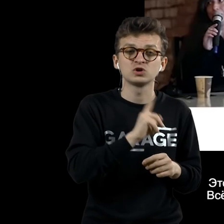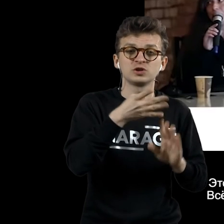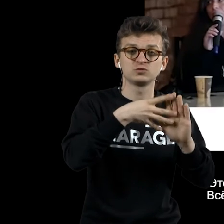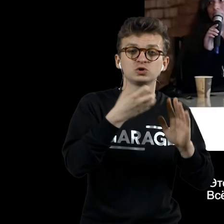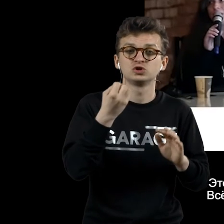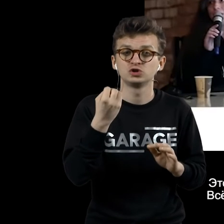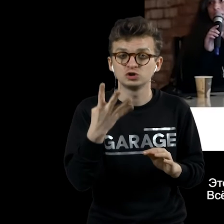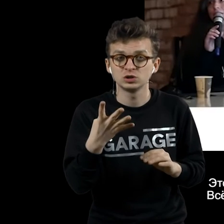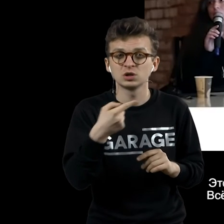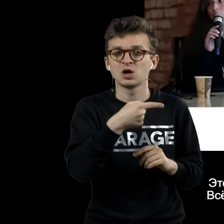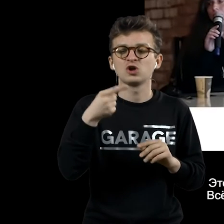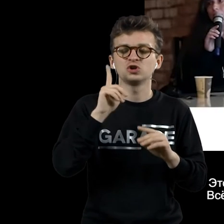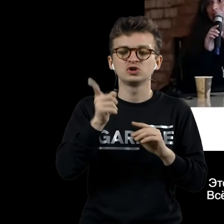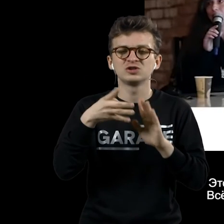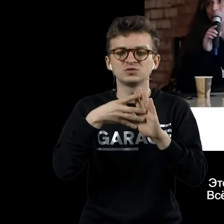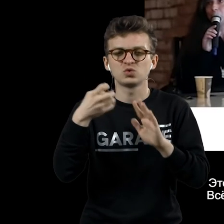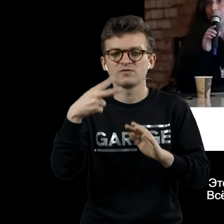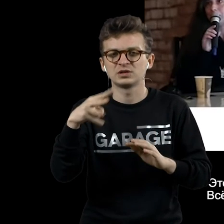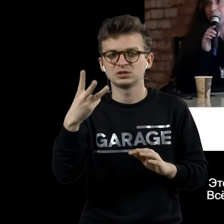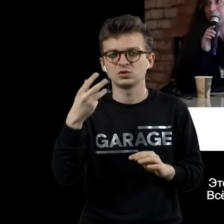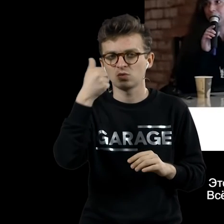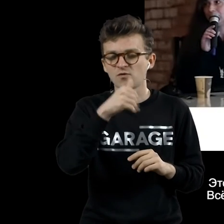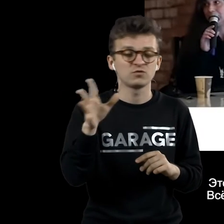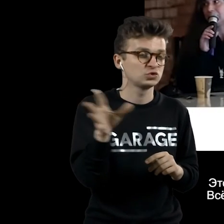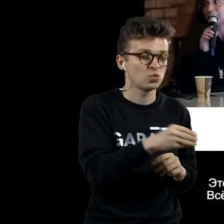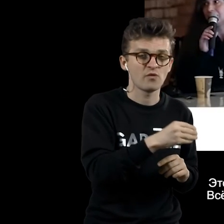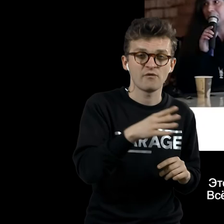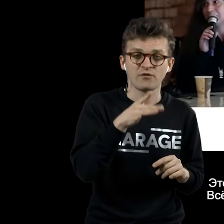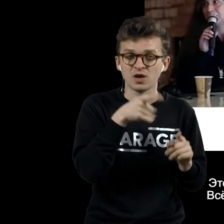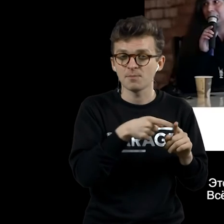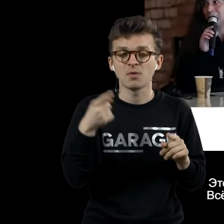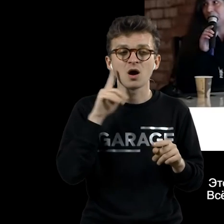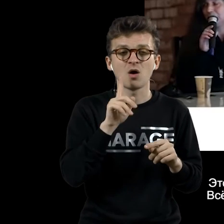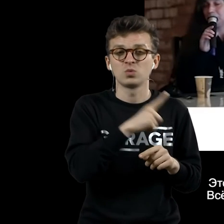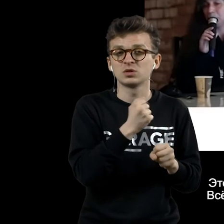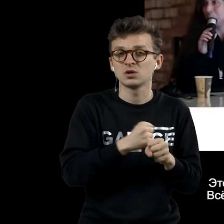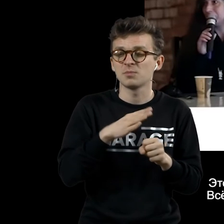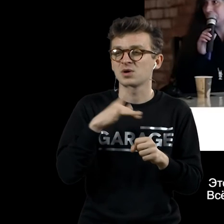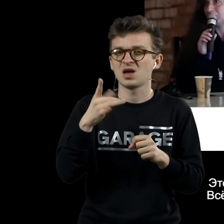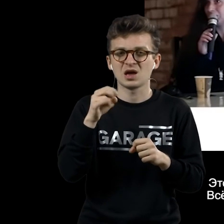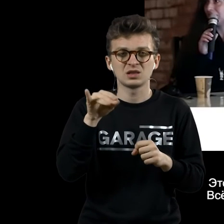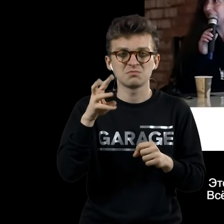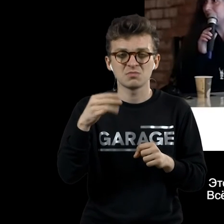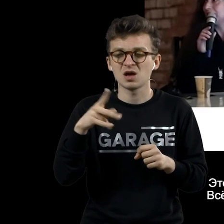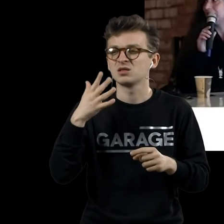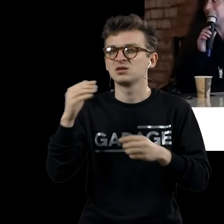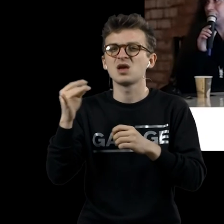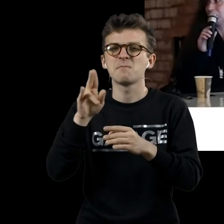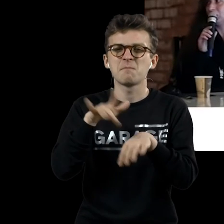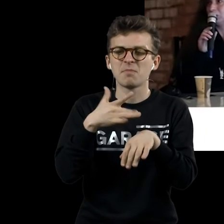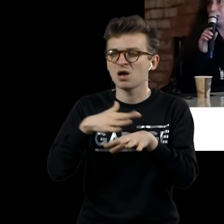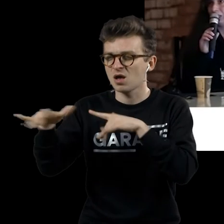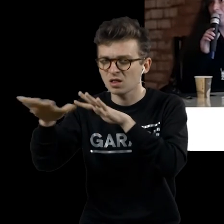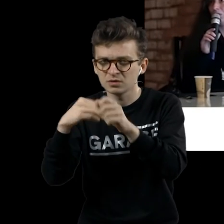1923 год. То есть все то время, пока он делал эти родимейды, пока он придумывал, разводил пыль,